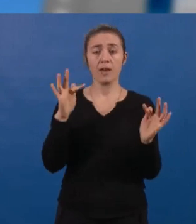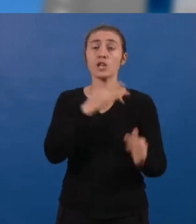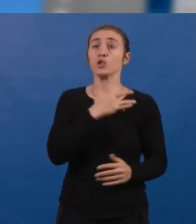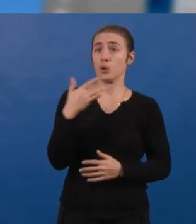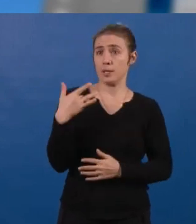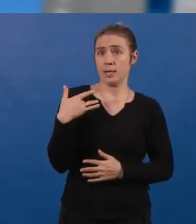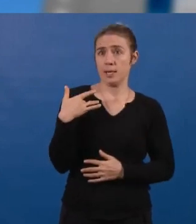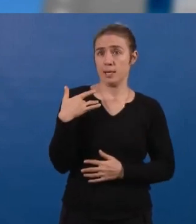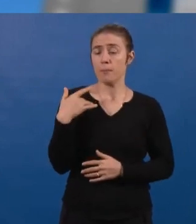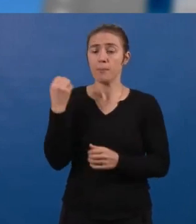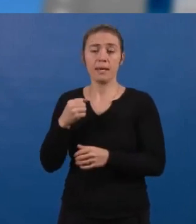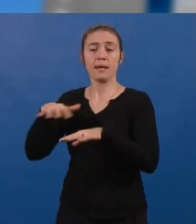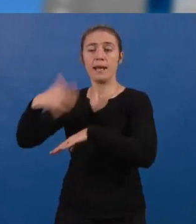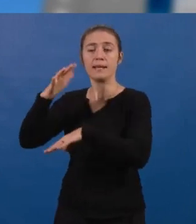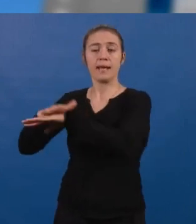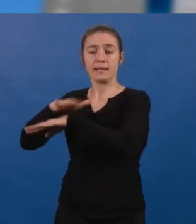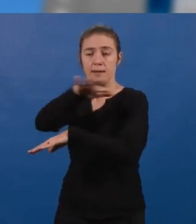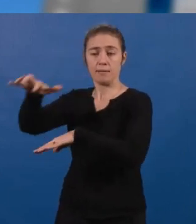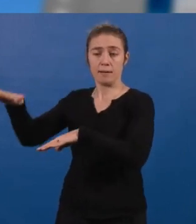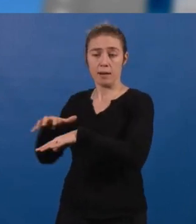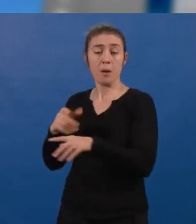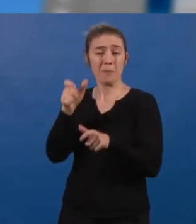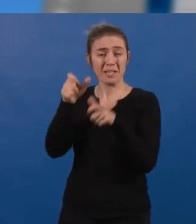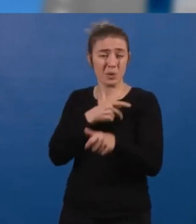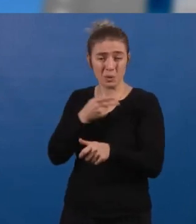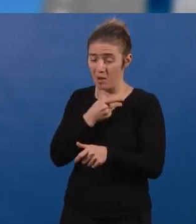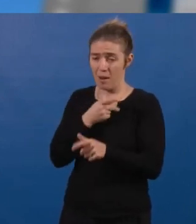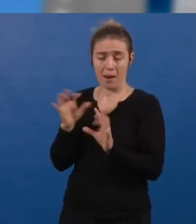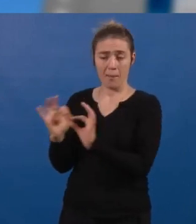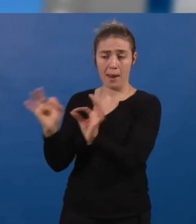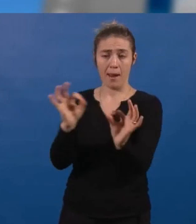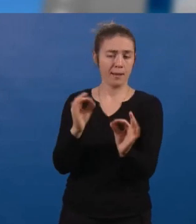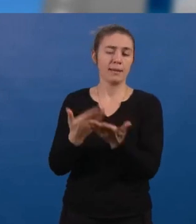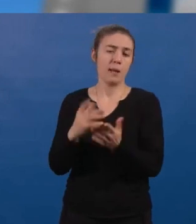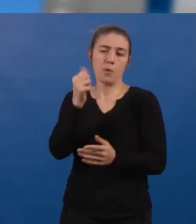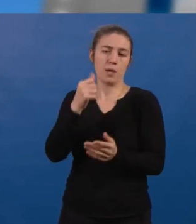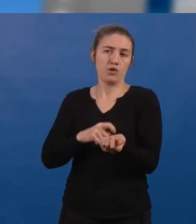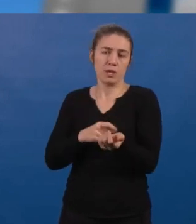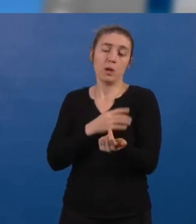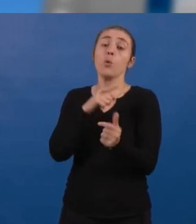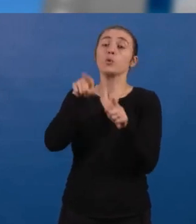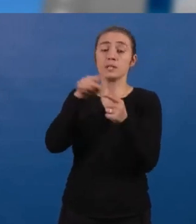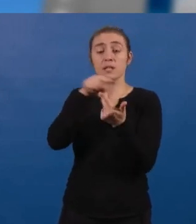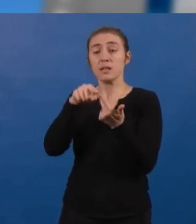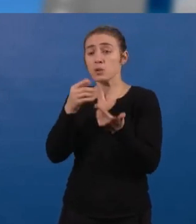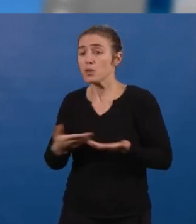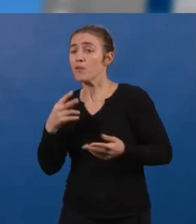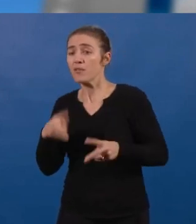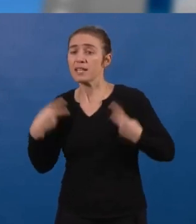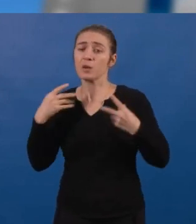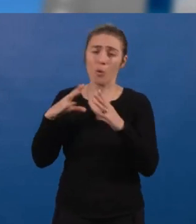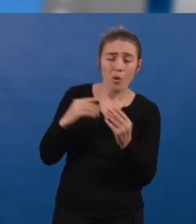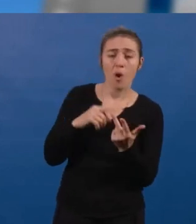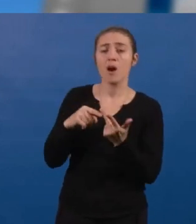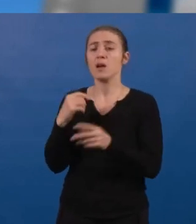marquées encore dans les 15 quartiers. L'absence de médecins en est la cause pour une part, mais pas seulement. Les conditions de vie, la pauvreté, l